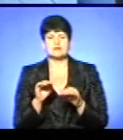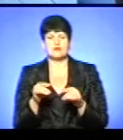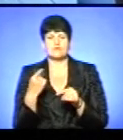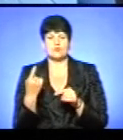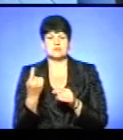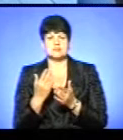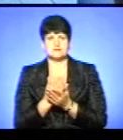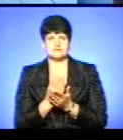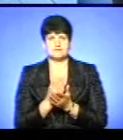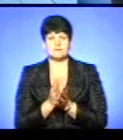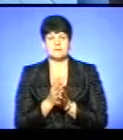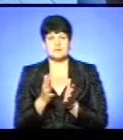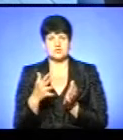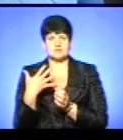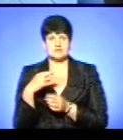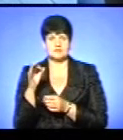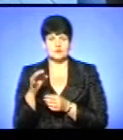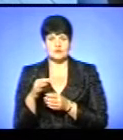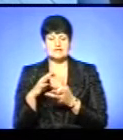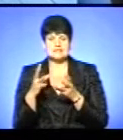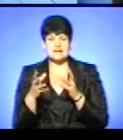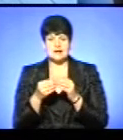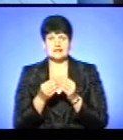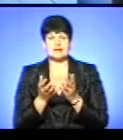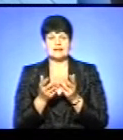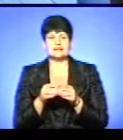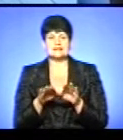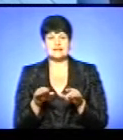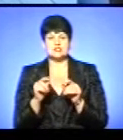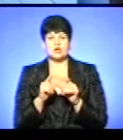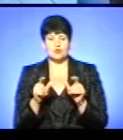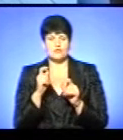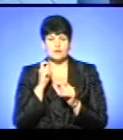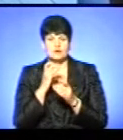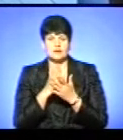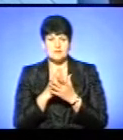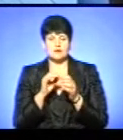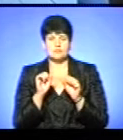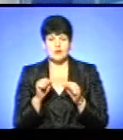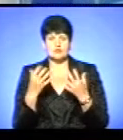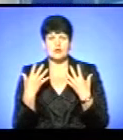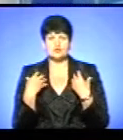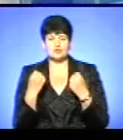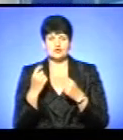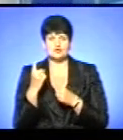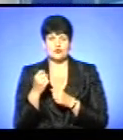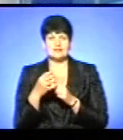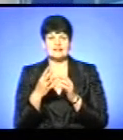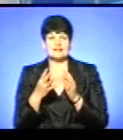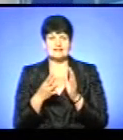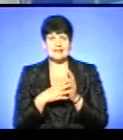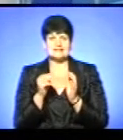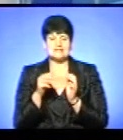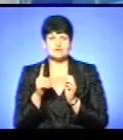Більше 50%. Якщо в нас загальна кількість дітей шкільного віку, які мають право на оздоровлення відпочинок – це є 119 824,